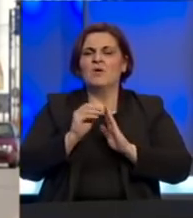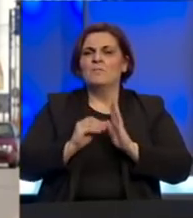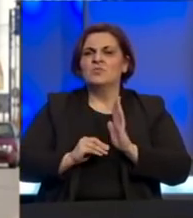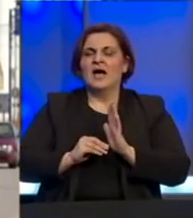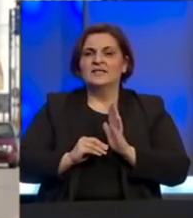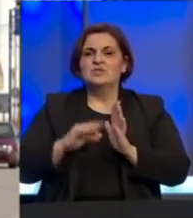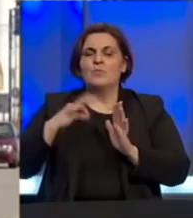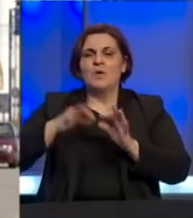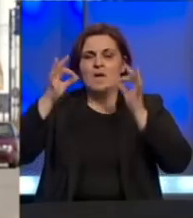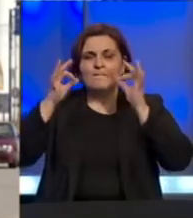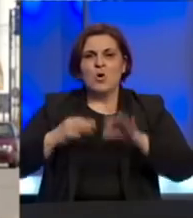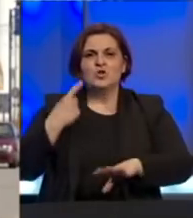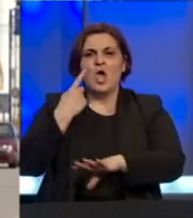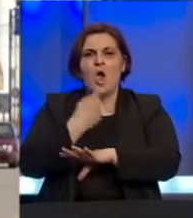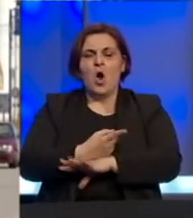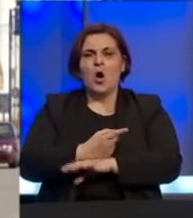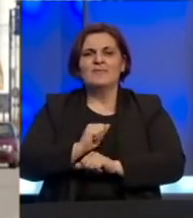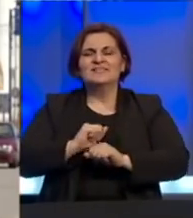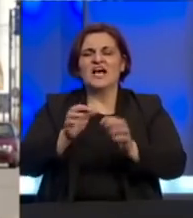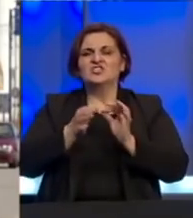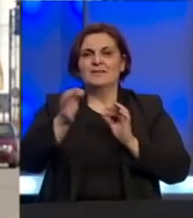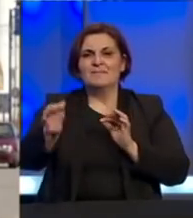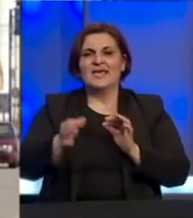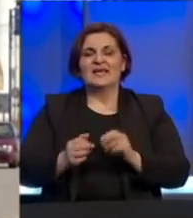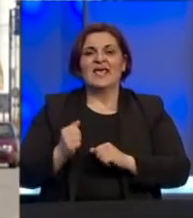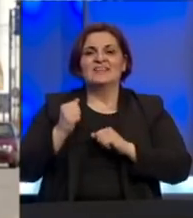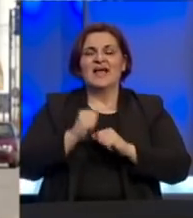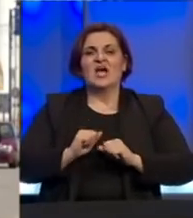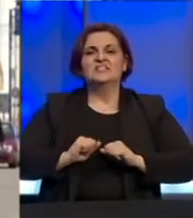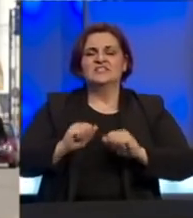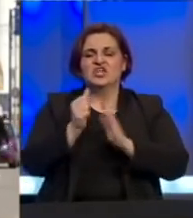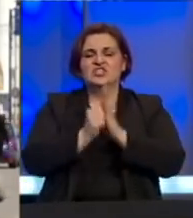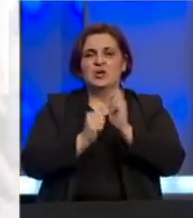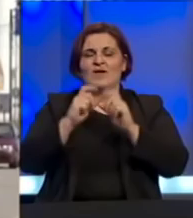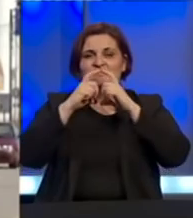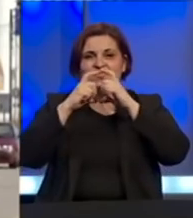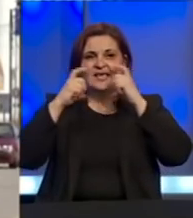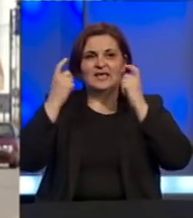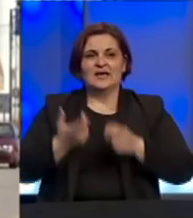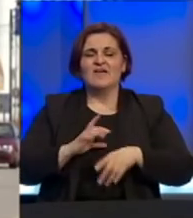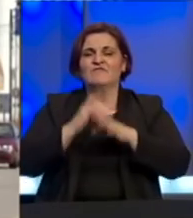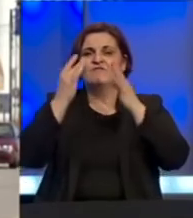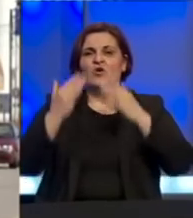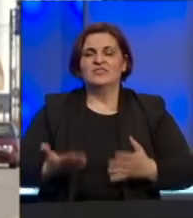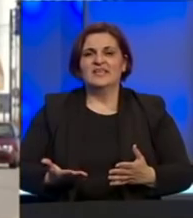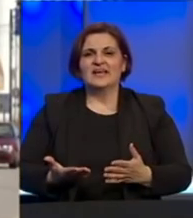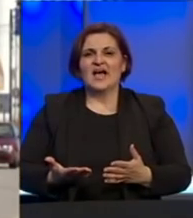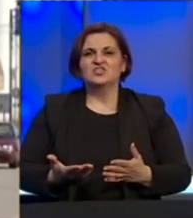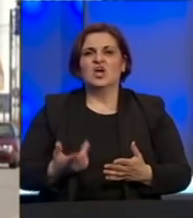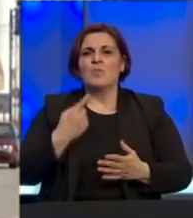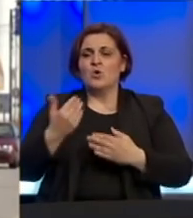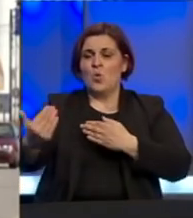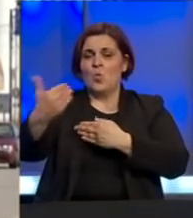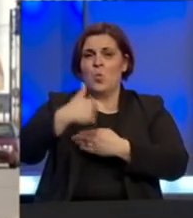da poštuju odredbe zaštitnih mjera odnosno da nose zaštitne rukavice i maske Voditi računa oko određeno broje